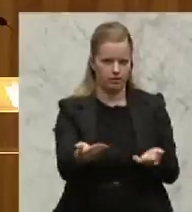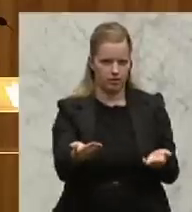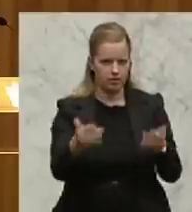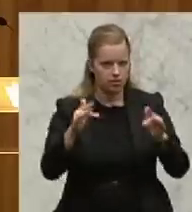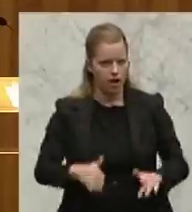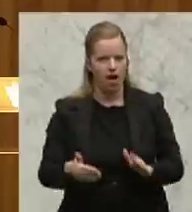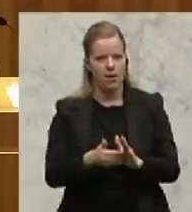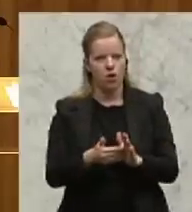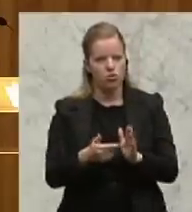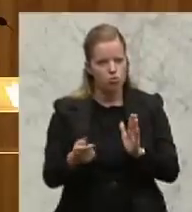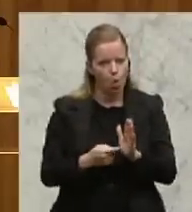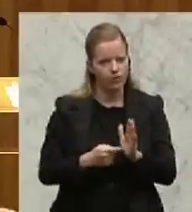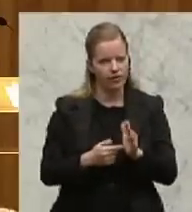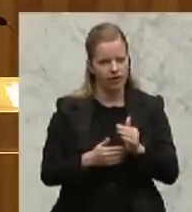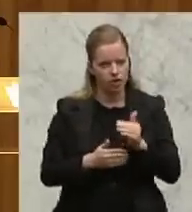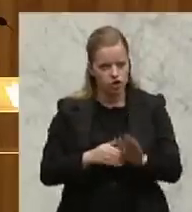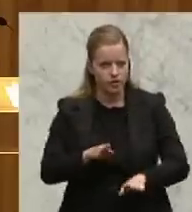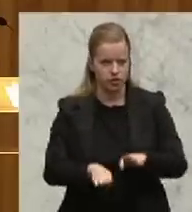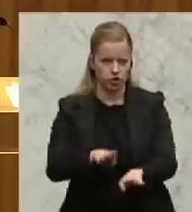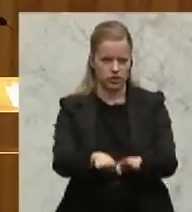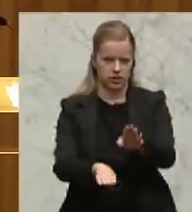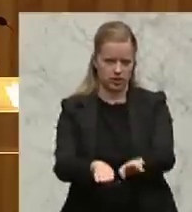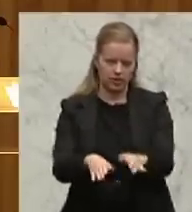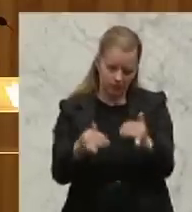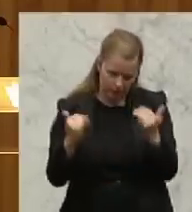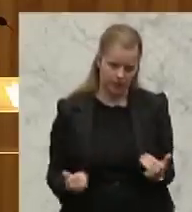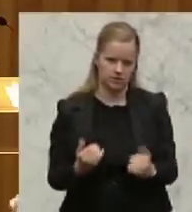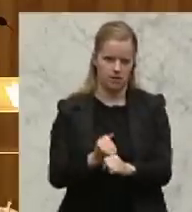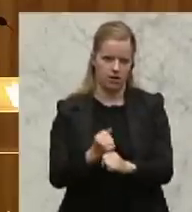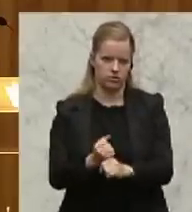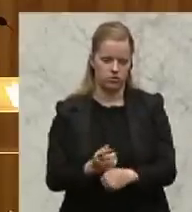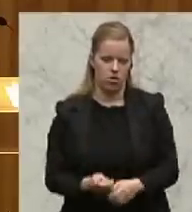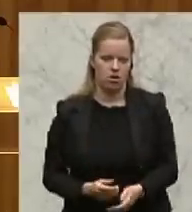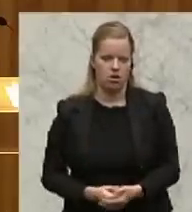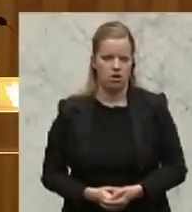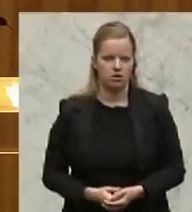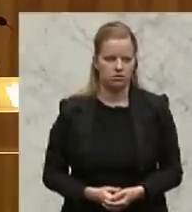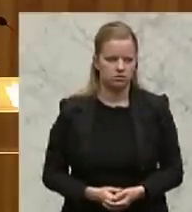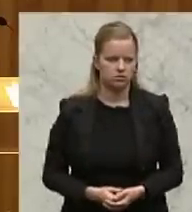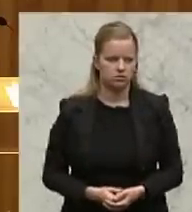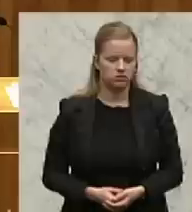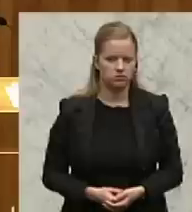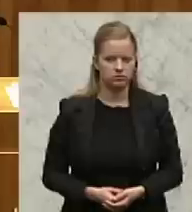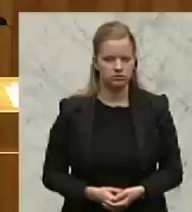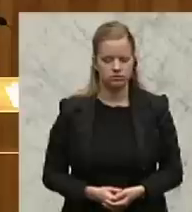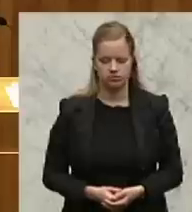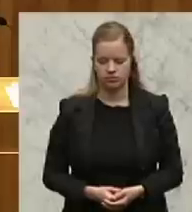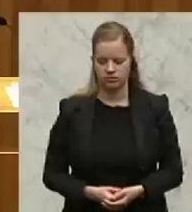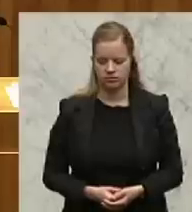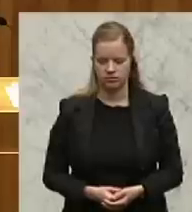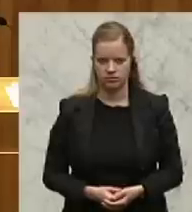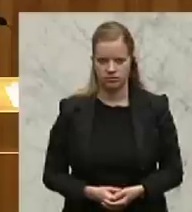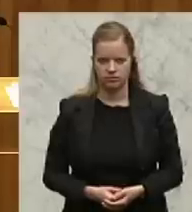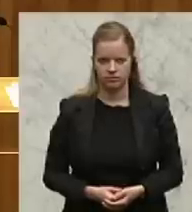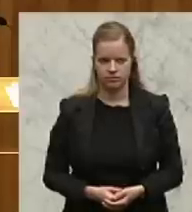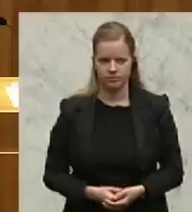einleiten. Wenn es so ist, dass zu